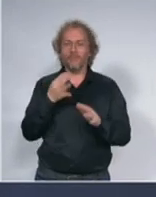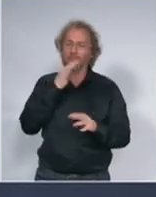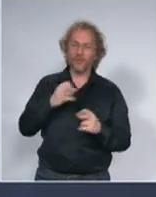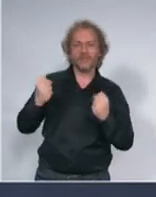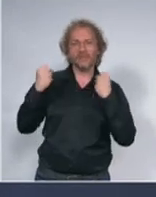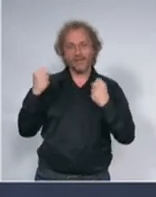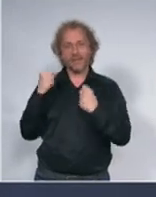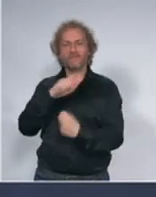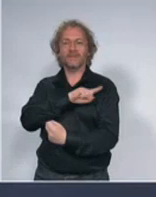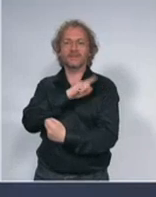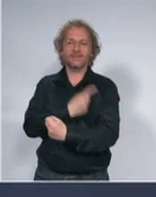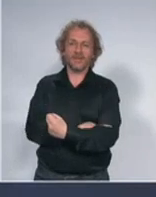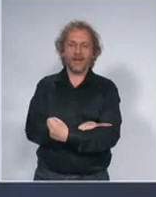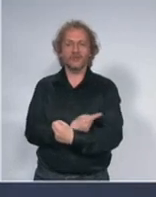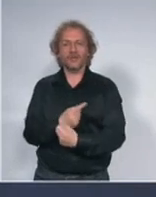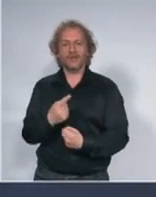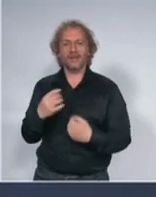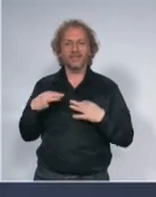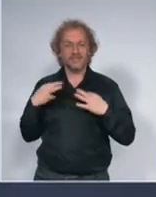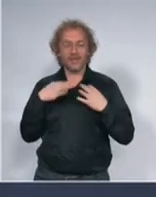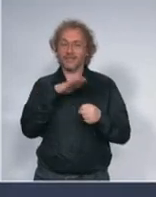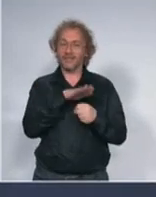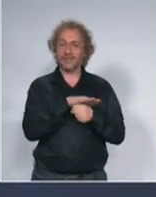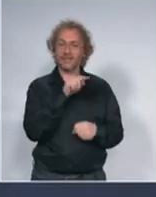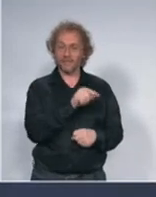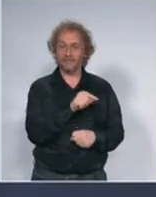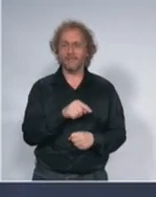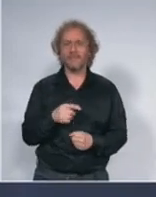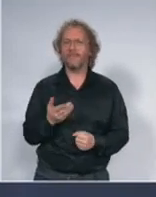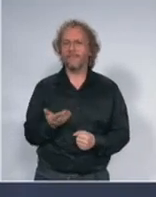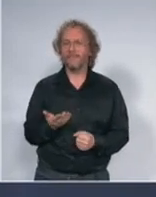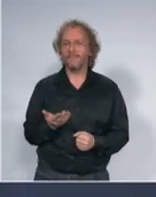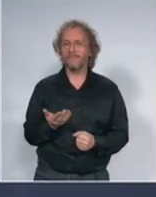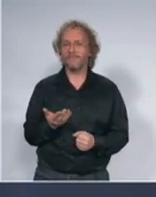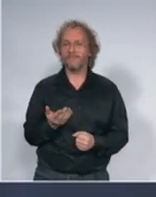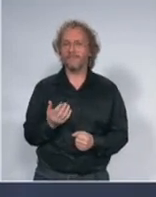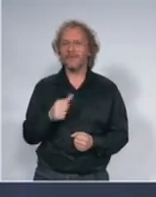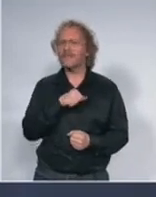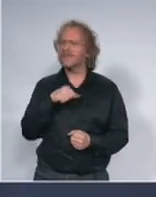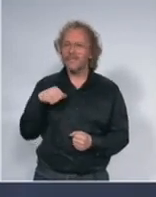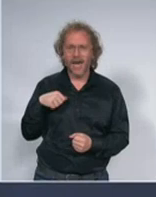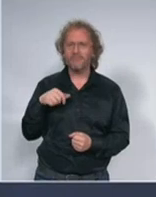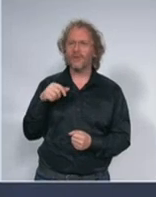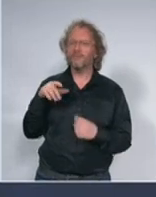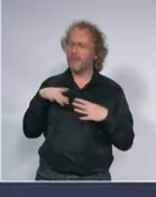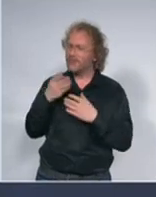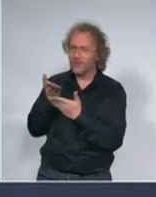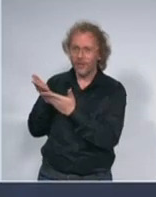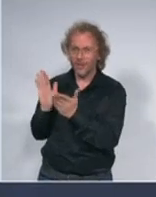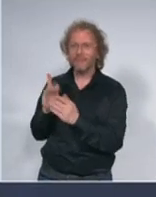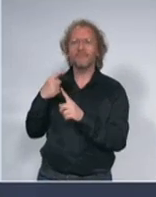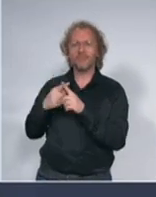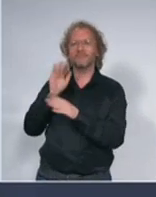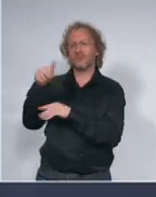tako da je to to dakle osim samo za penzionere i za stari od 65 godina ovi